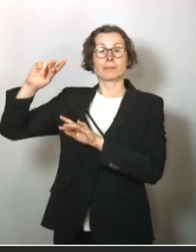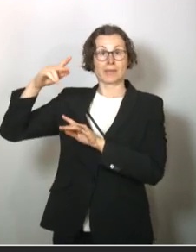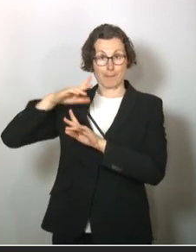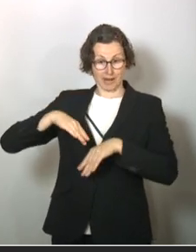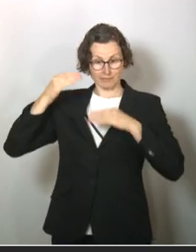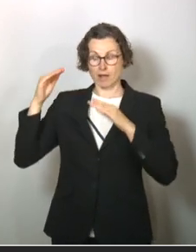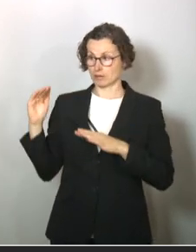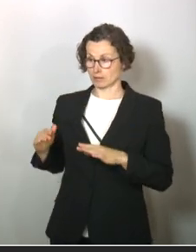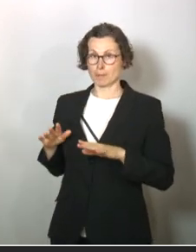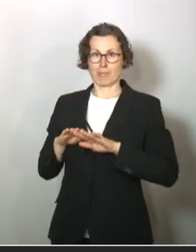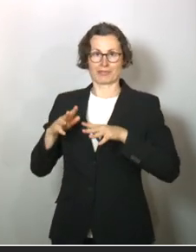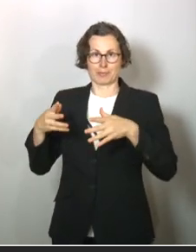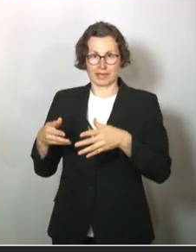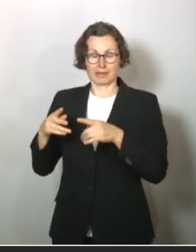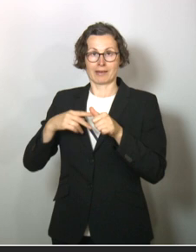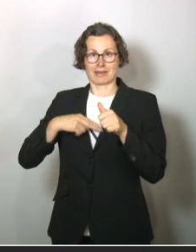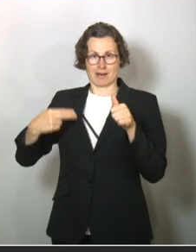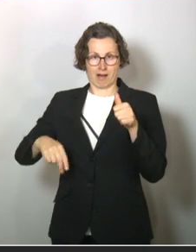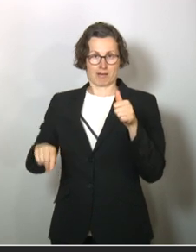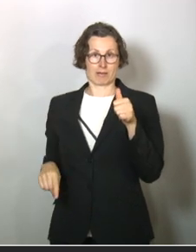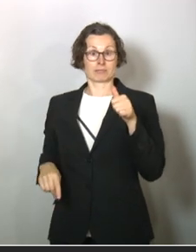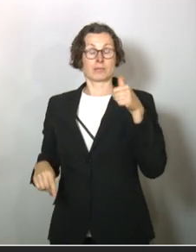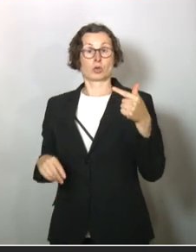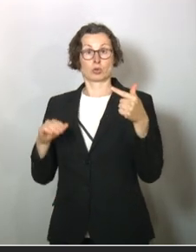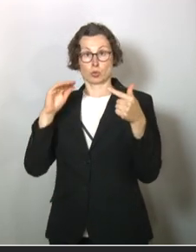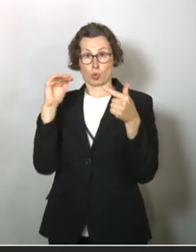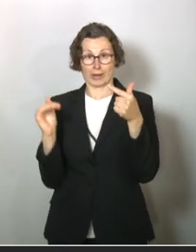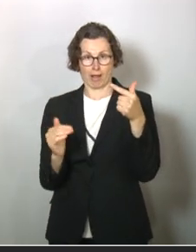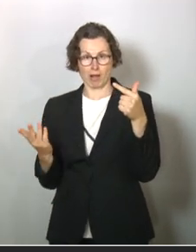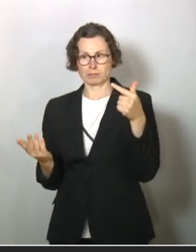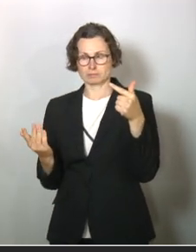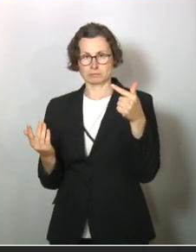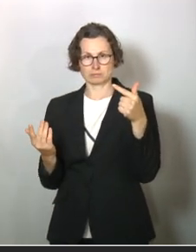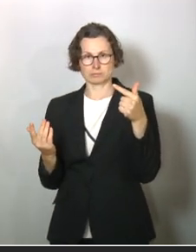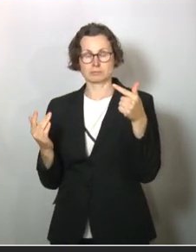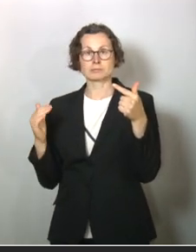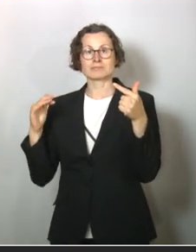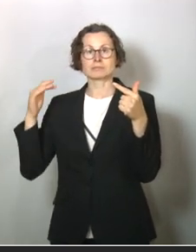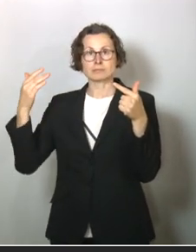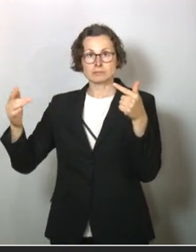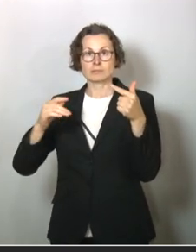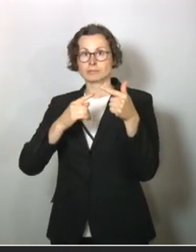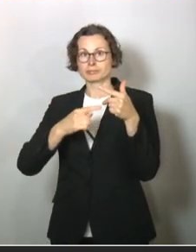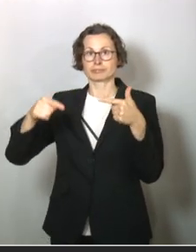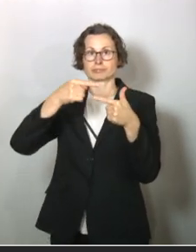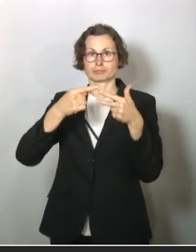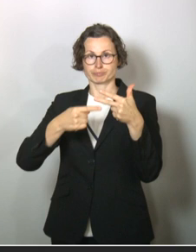Beginn der Pandemie. Zweiter Stelle weltweit, das kleine Südkorea. und hat diese Krise...